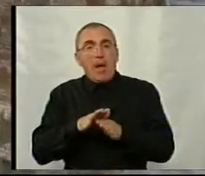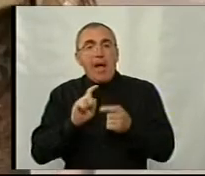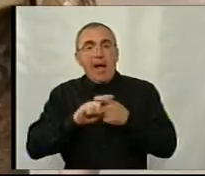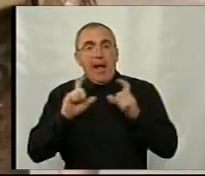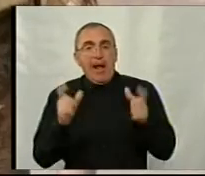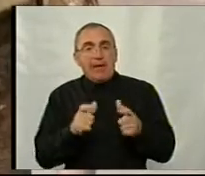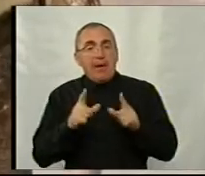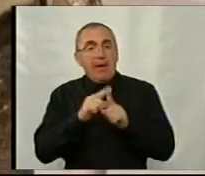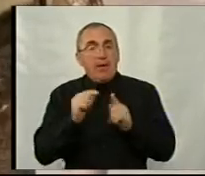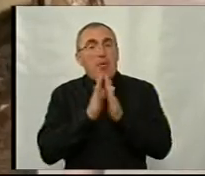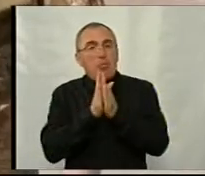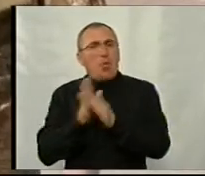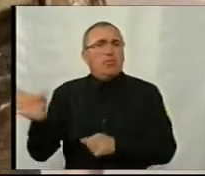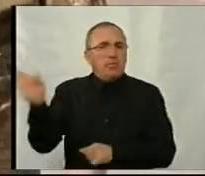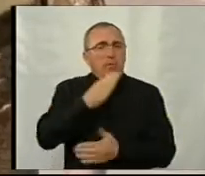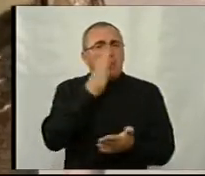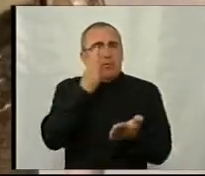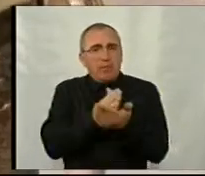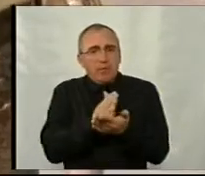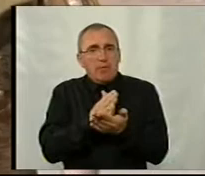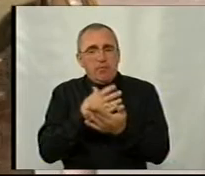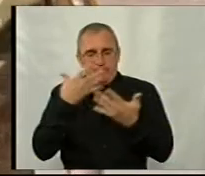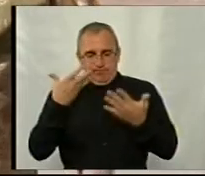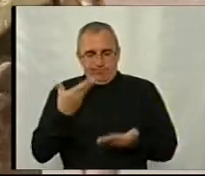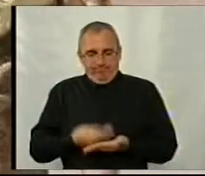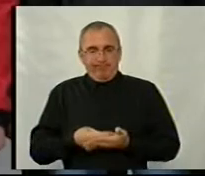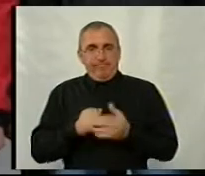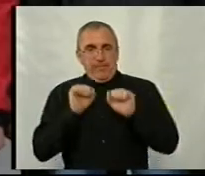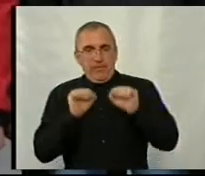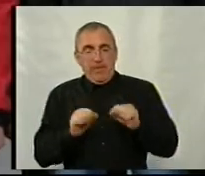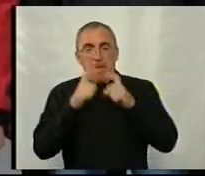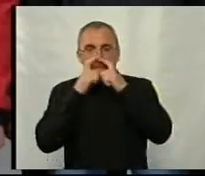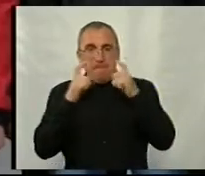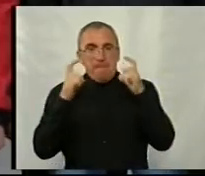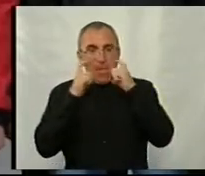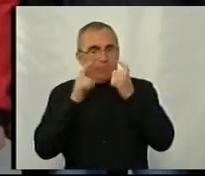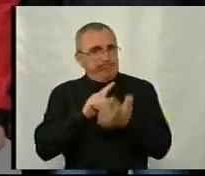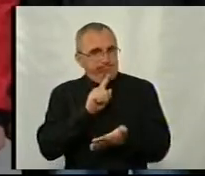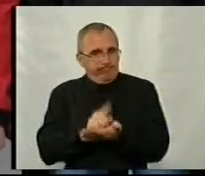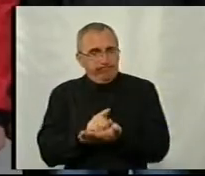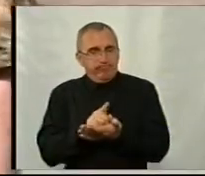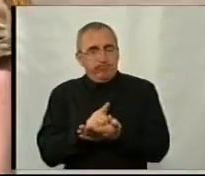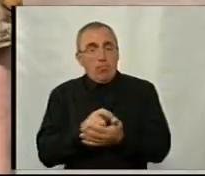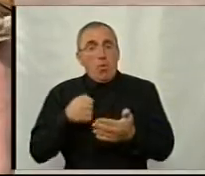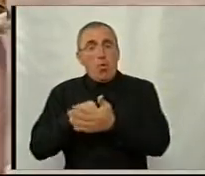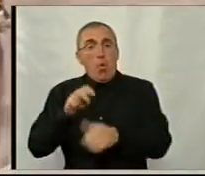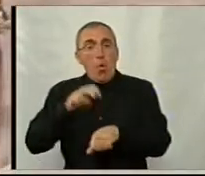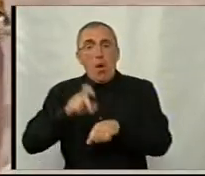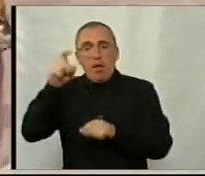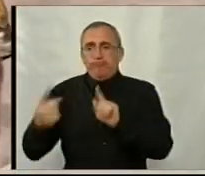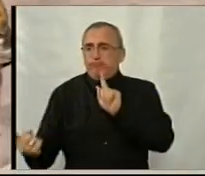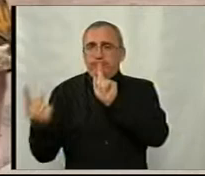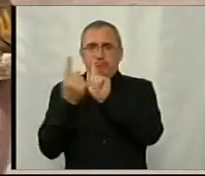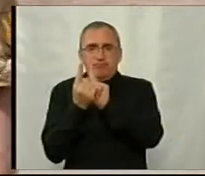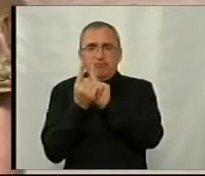правил. Прошу всіх перебувати в засобах індивідуального захисту, саме в масках. До лікарів не наближатися